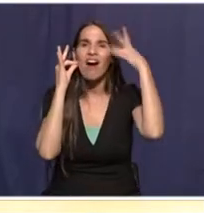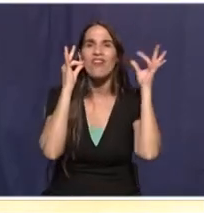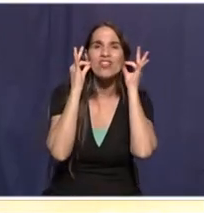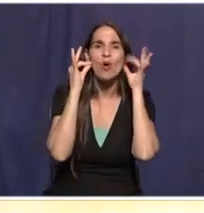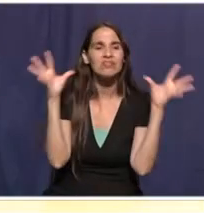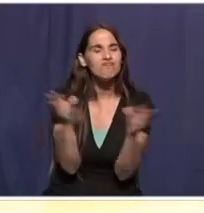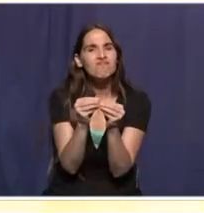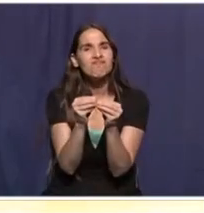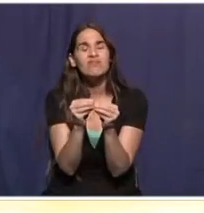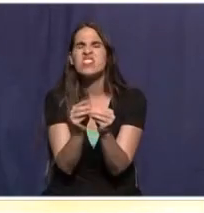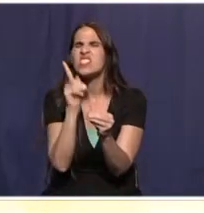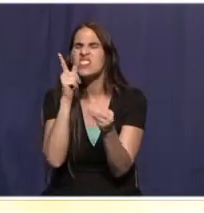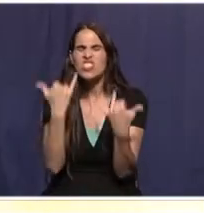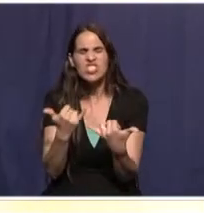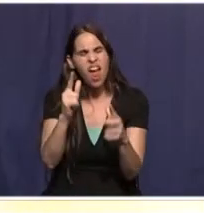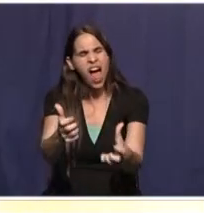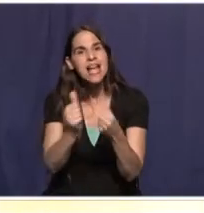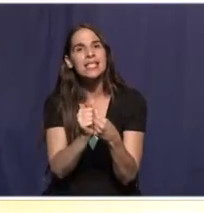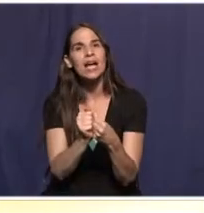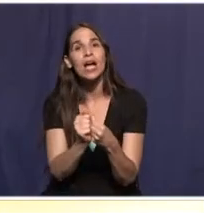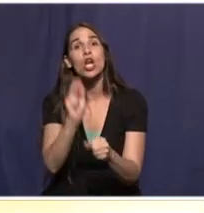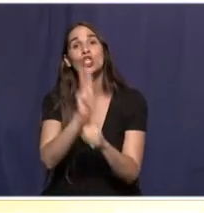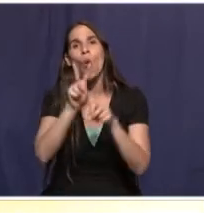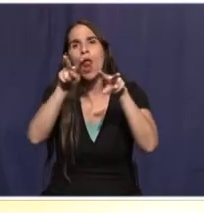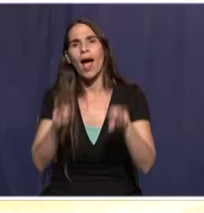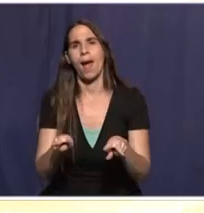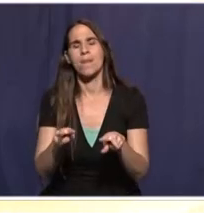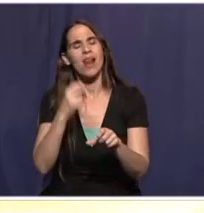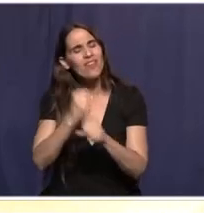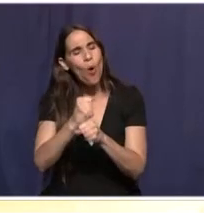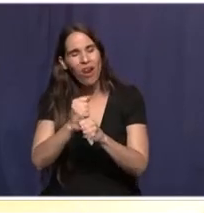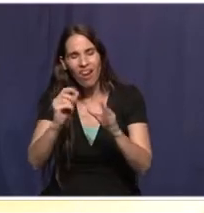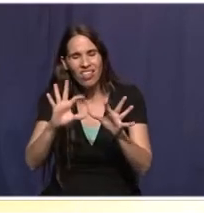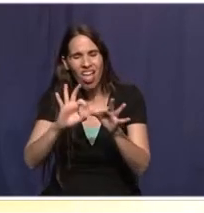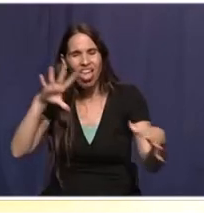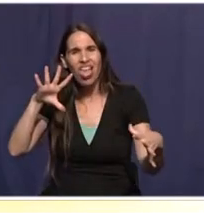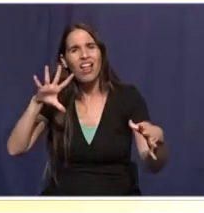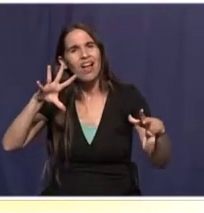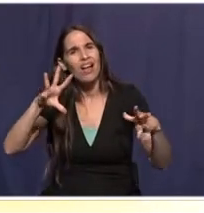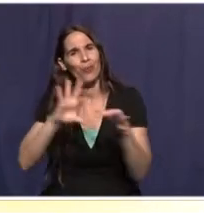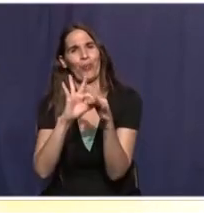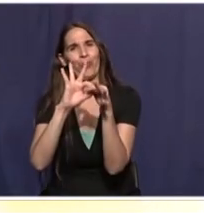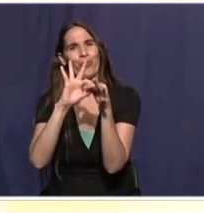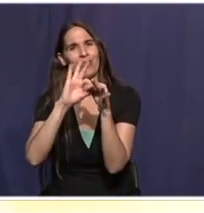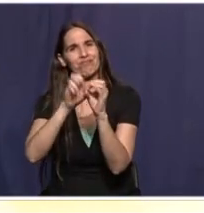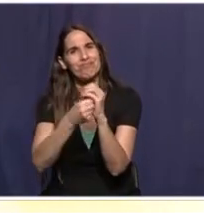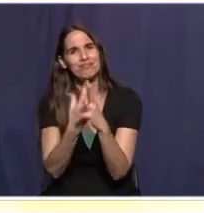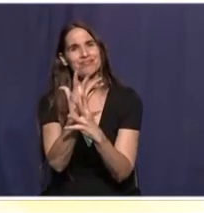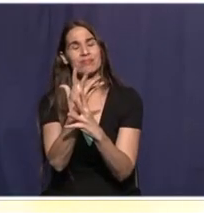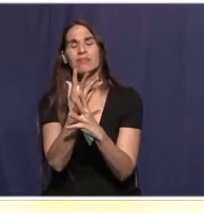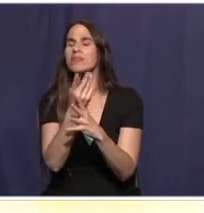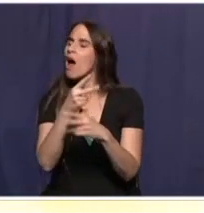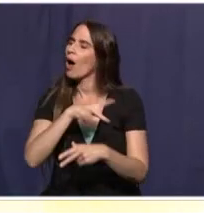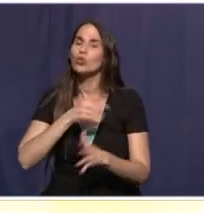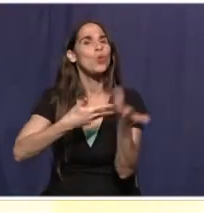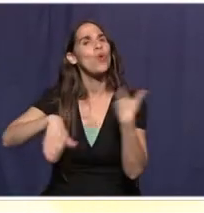עכשיו צריך להחזיק חזק, לשמור על הקיים, לפעול לאחות את הקראים. זו האחריות של כולנו, יהודים וערבים